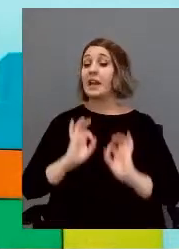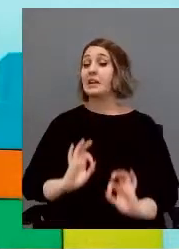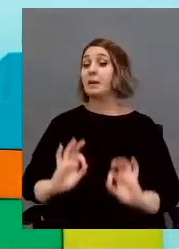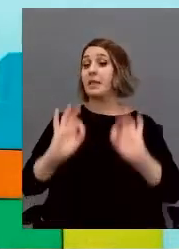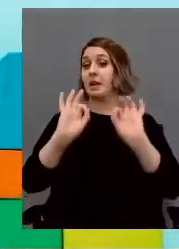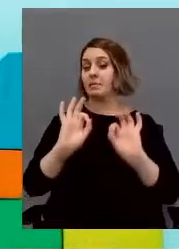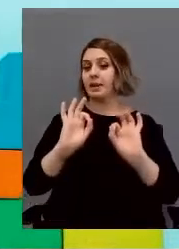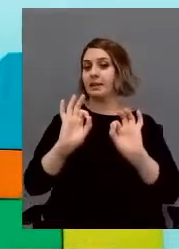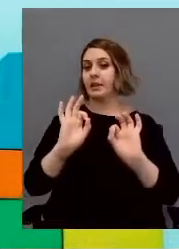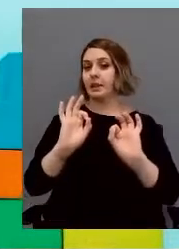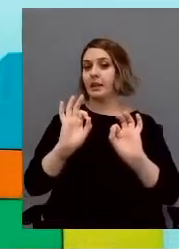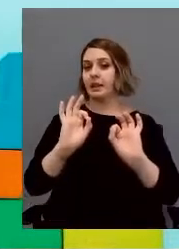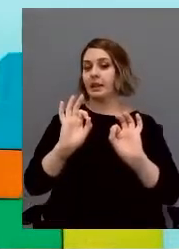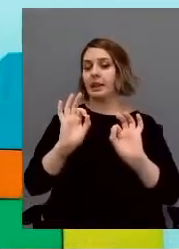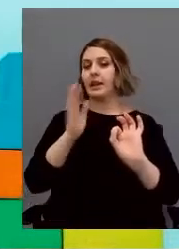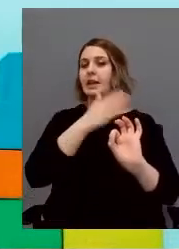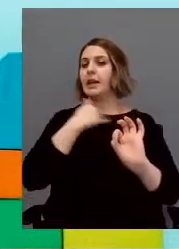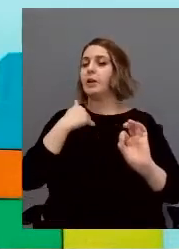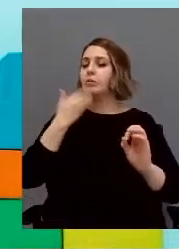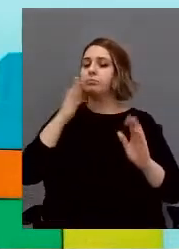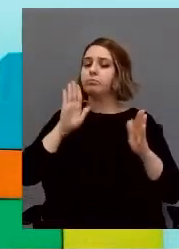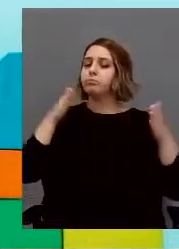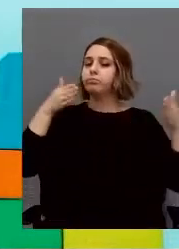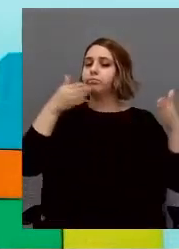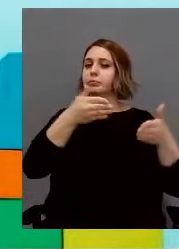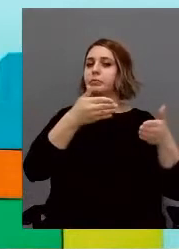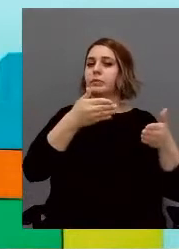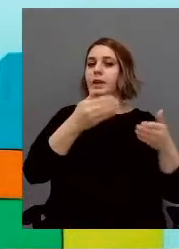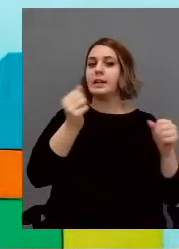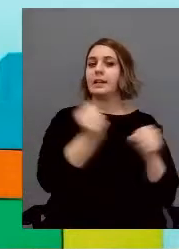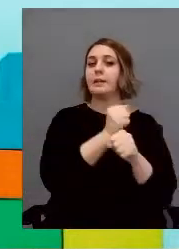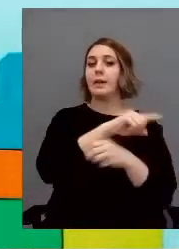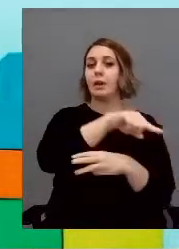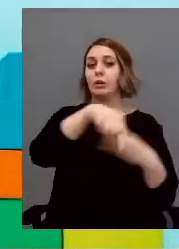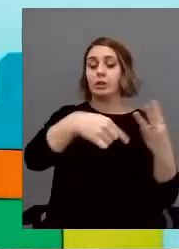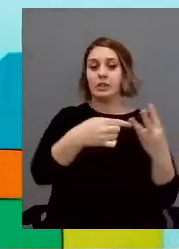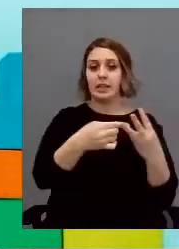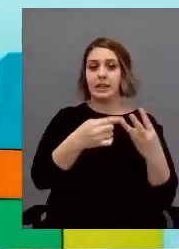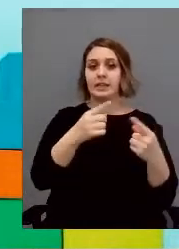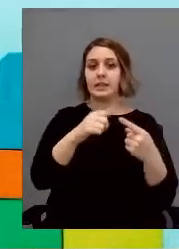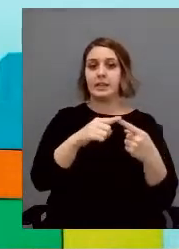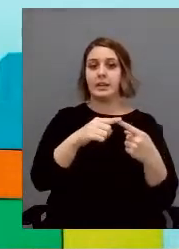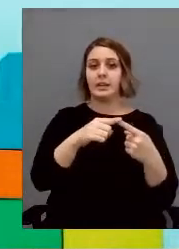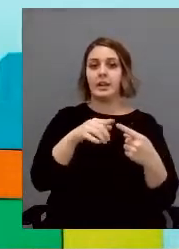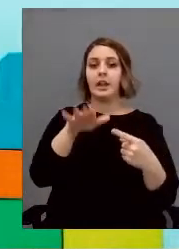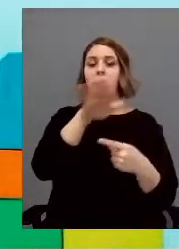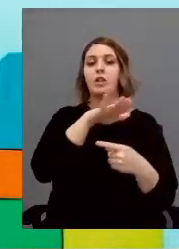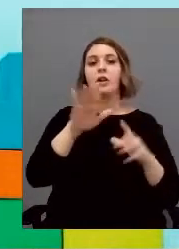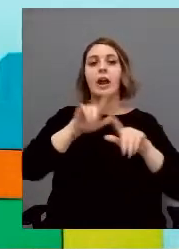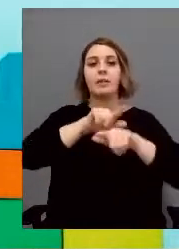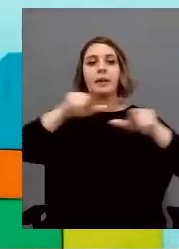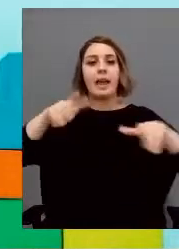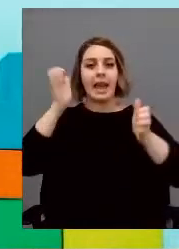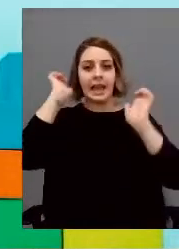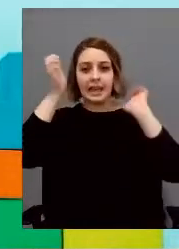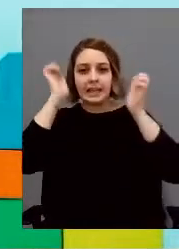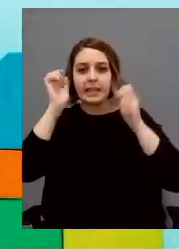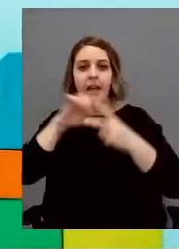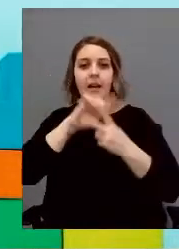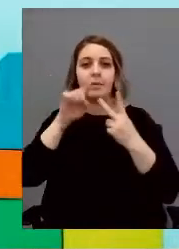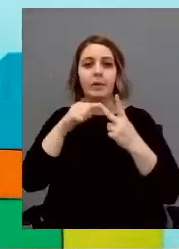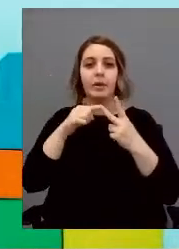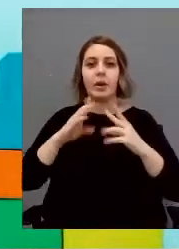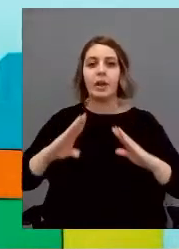chiedo subrayare tre travagos che sono l'establo la esquila il travago di